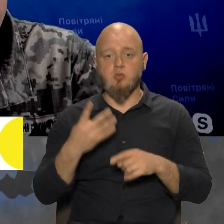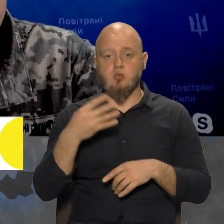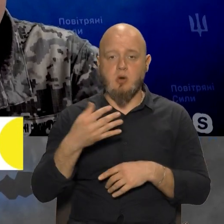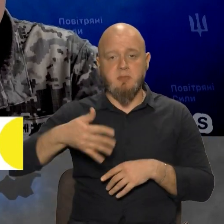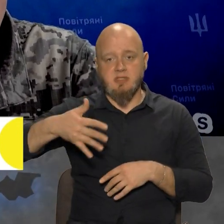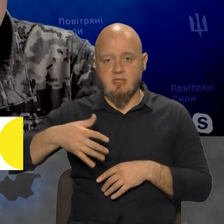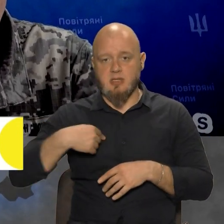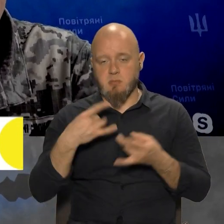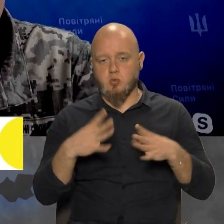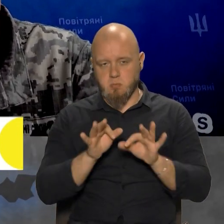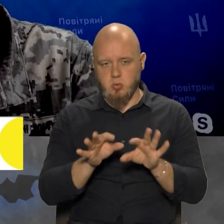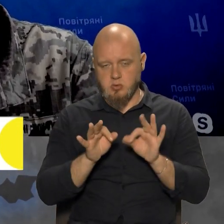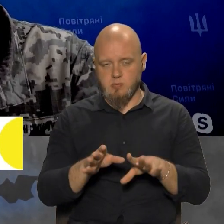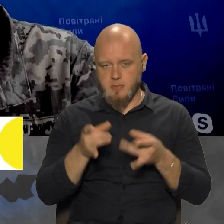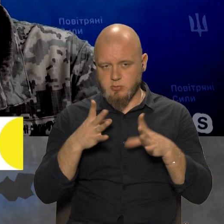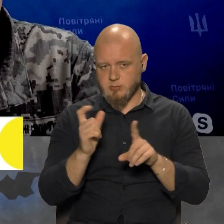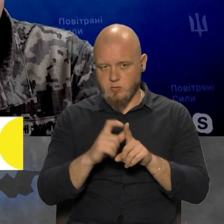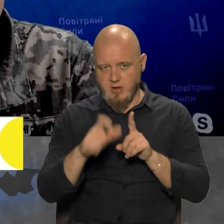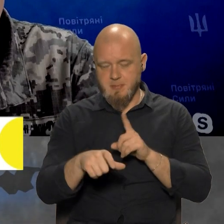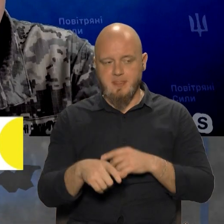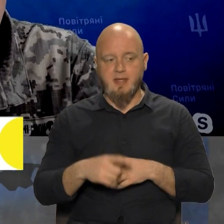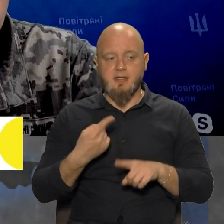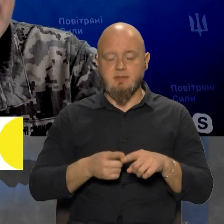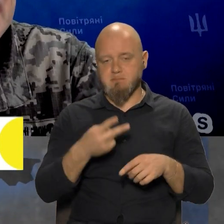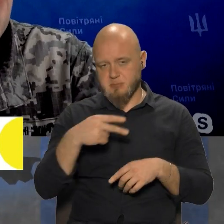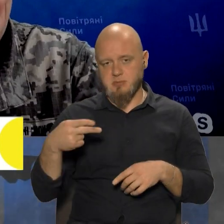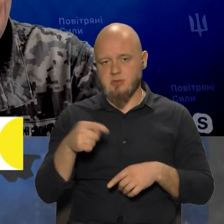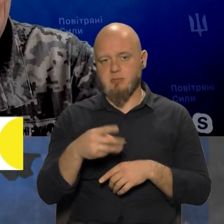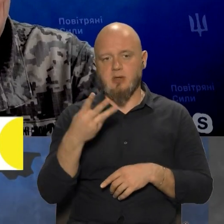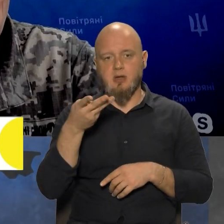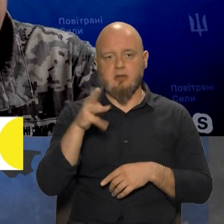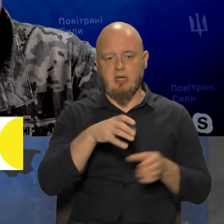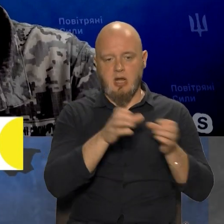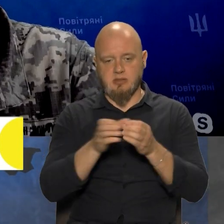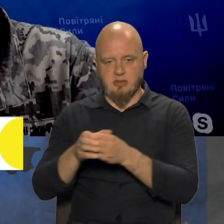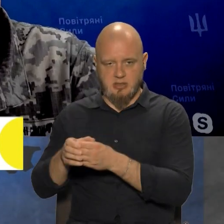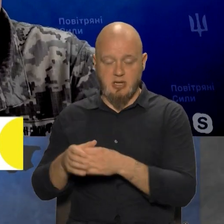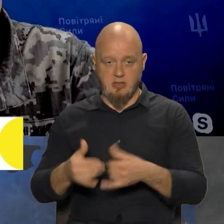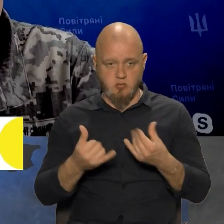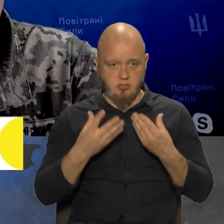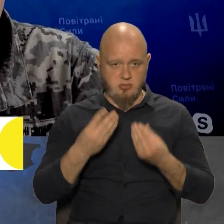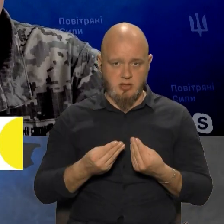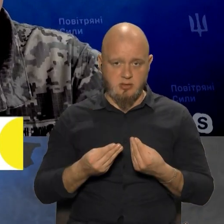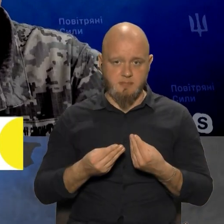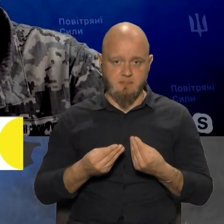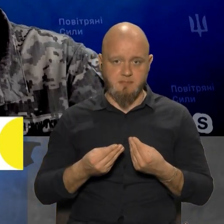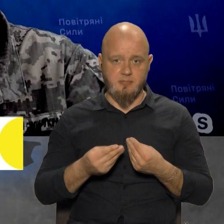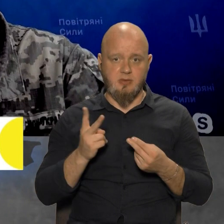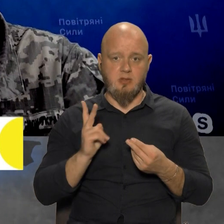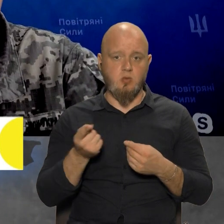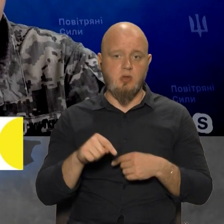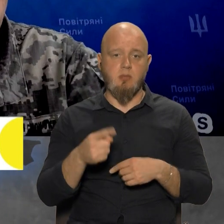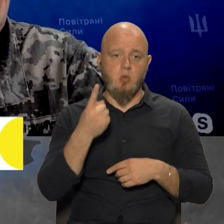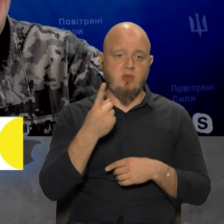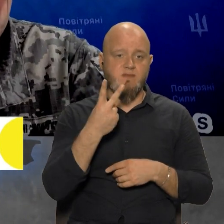-50»? Я просто поясню простими словами, що це приблизно три ескадрилії. Ну, на сьогоднішній день ніхто там по